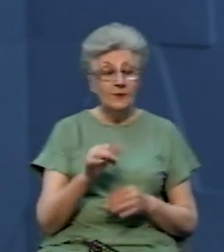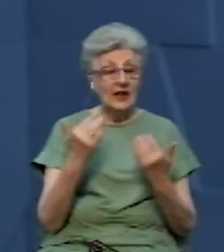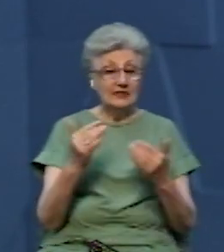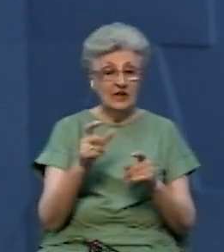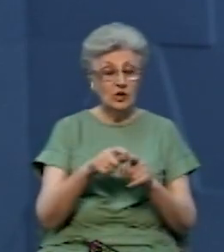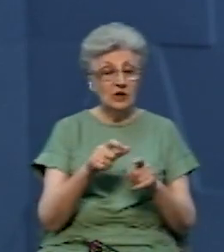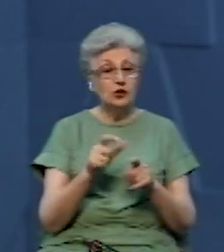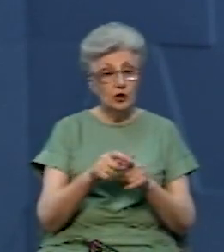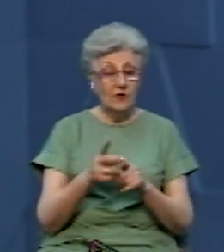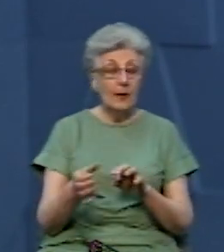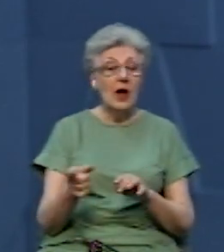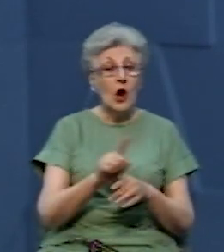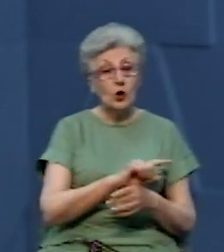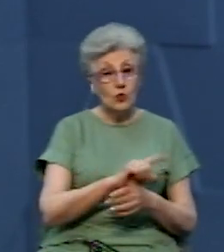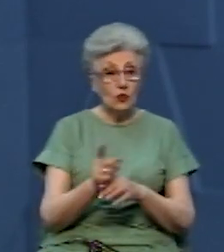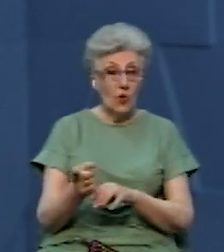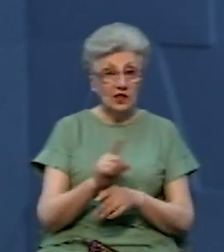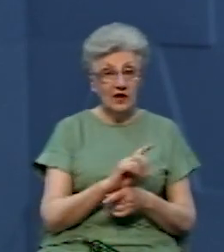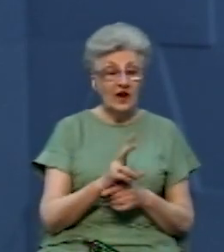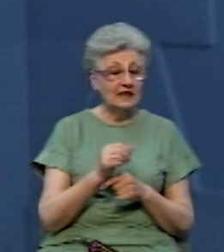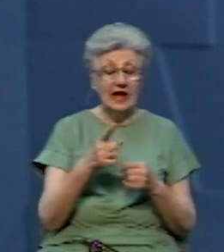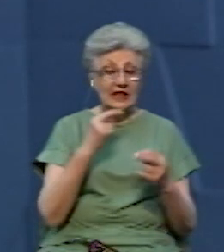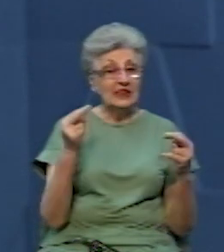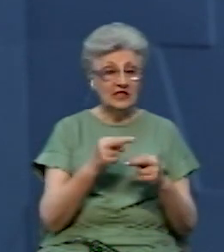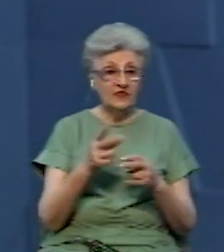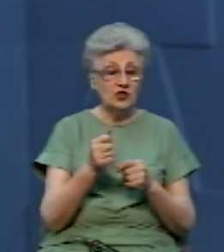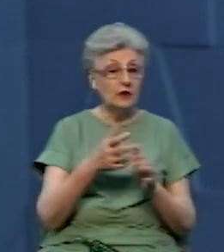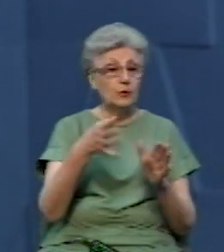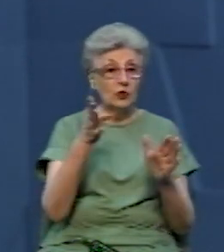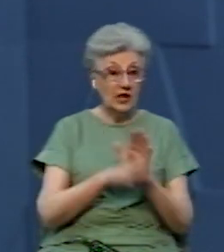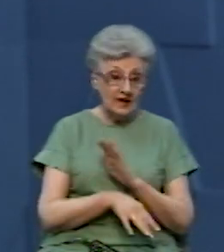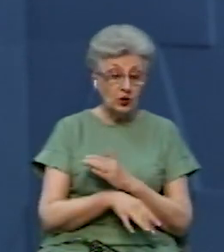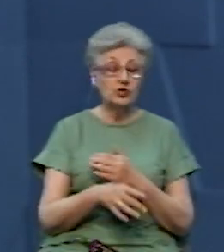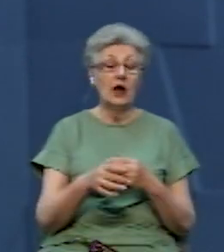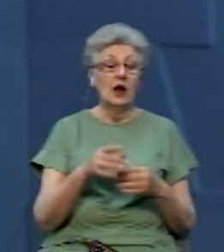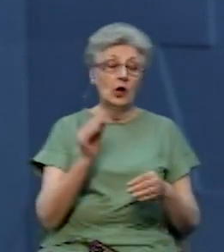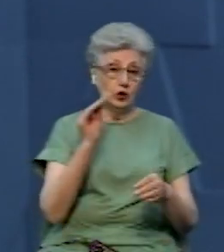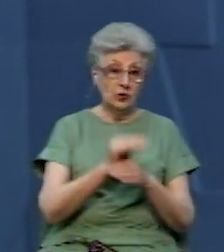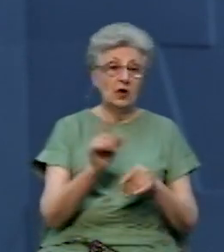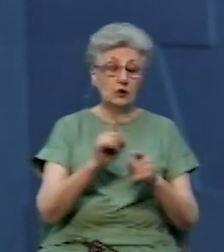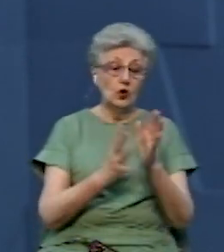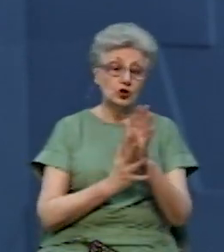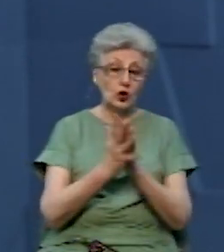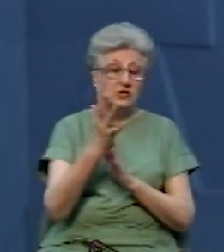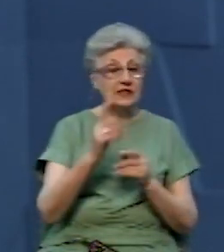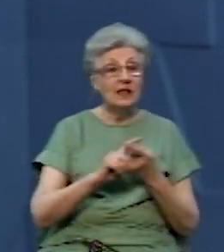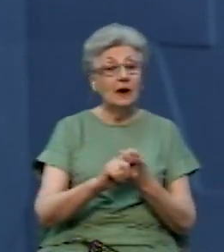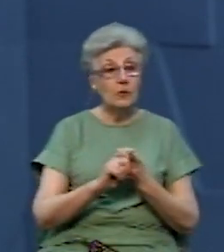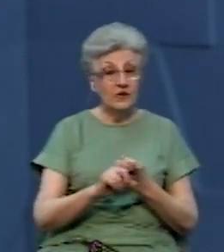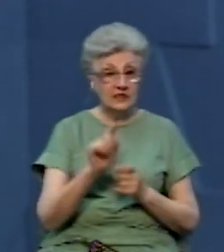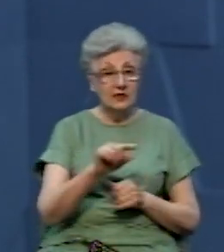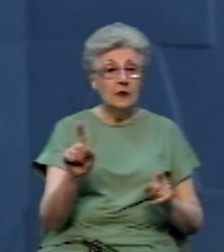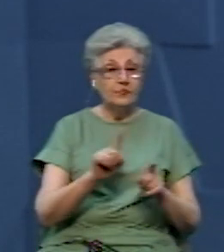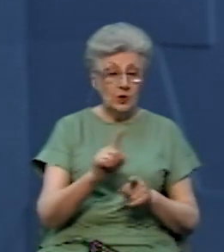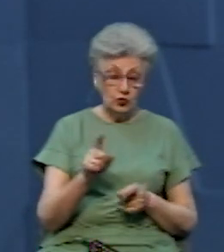є нормальним та не свідчить про погіршення ситуації з поширенням інфекції. Водночас додає, що зростання пов'язане з тим, що буковинці